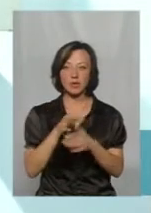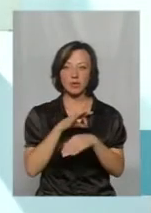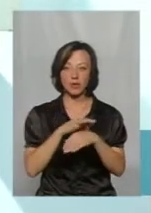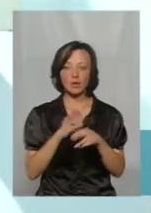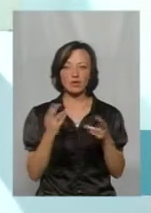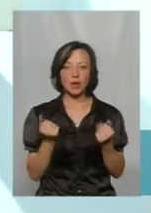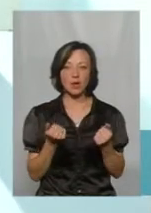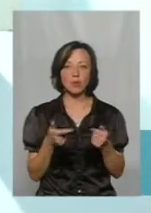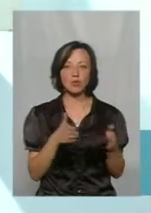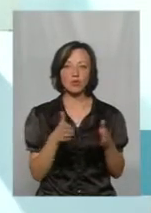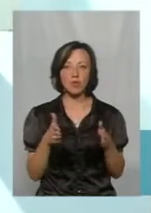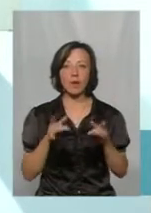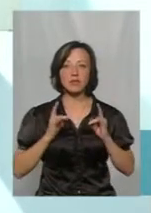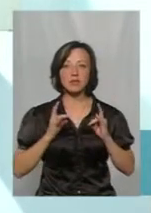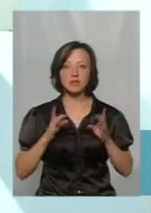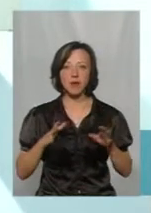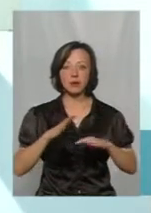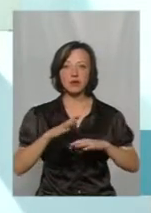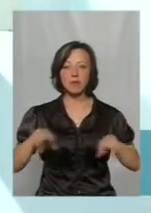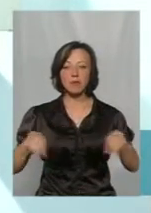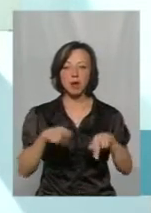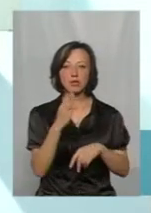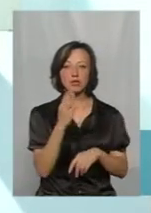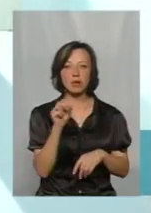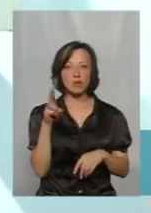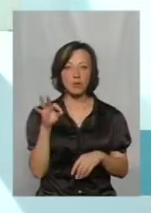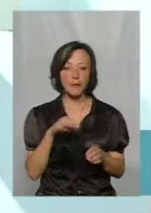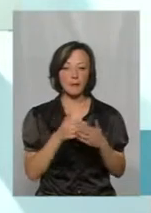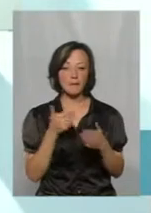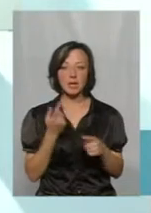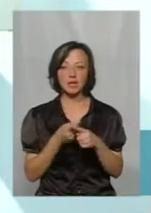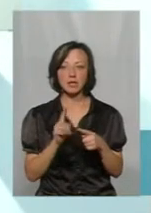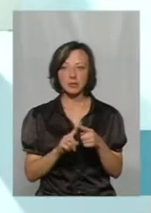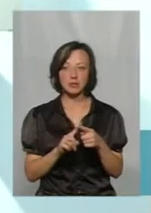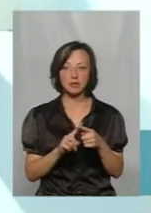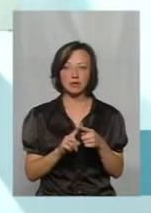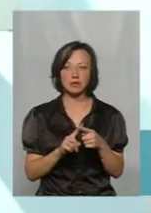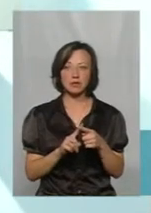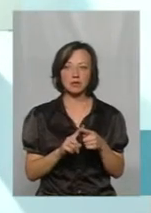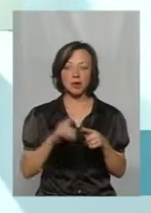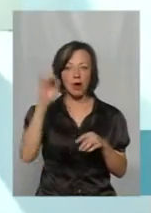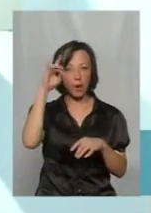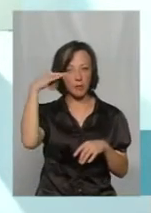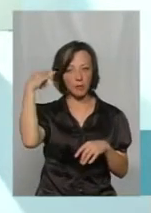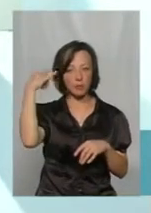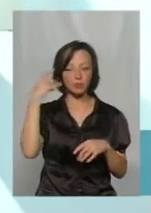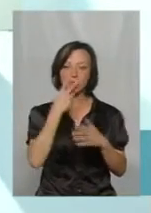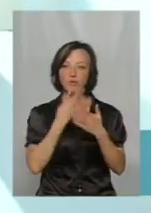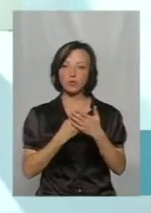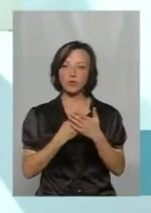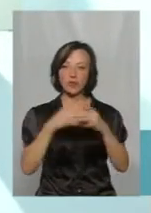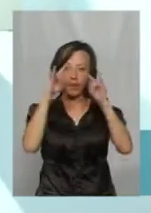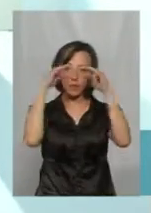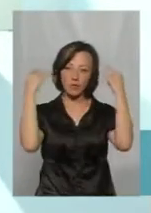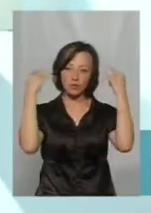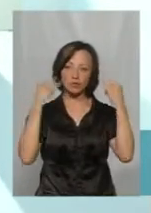Так. Тому що ми готували різдвяний бал «Шапо», і перед тим ми капелюшки демонстрували, там ті,